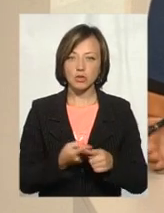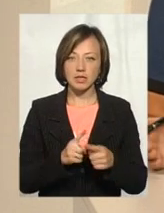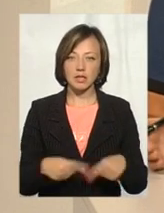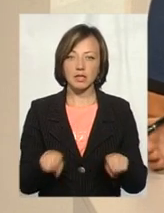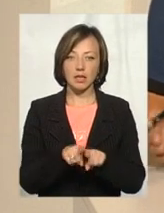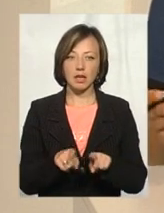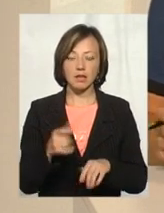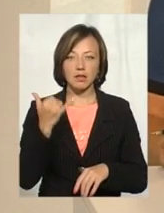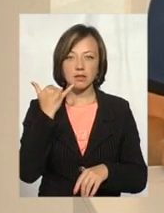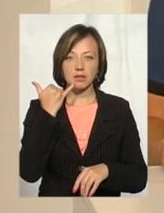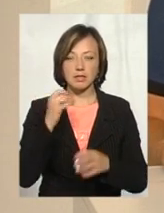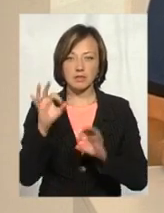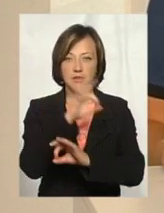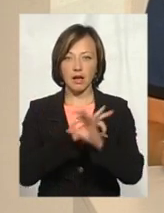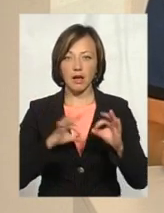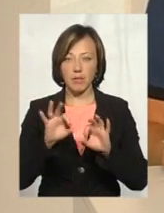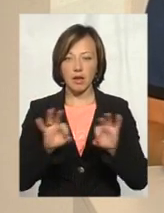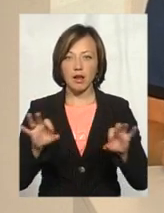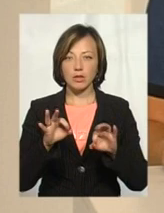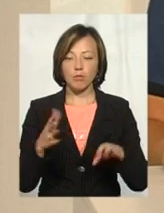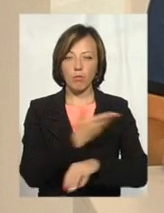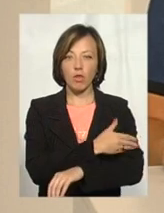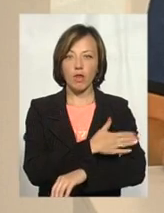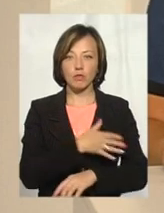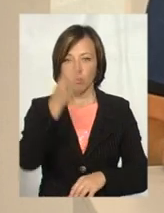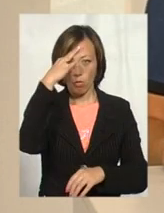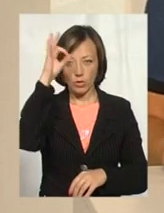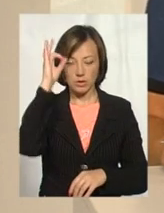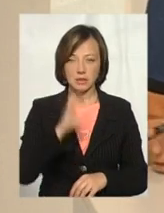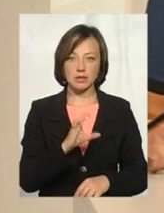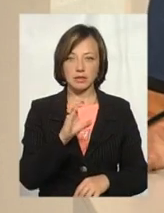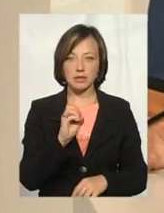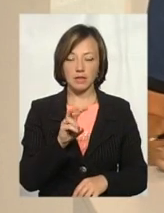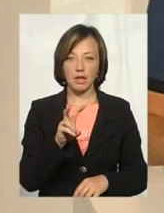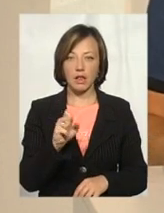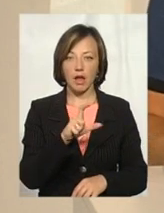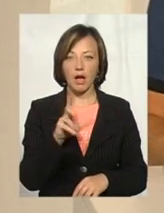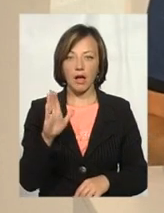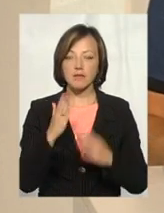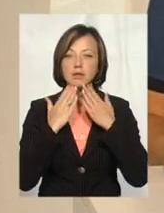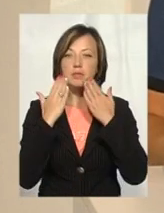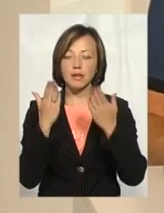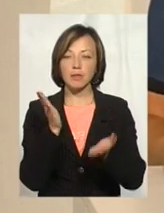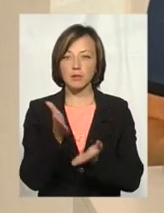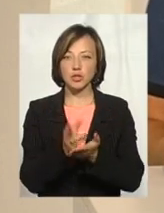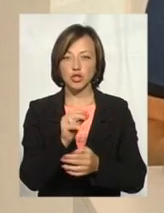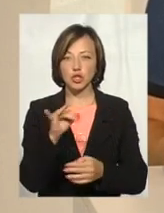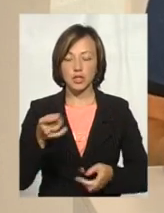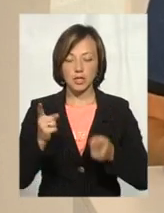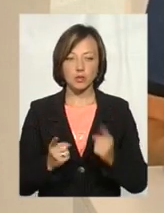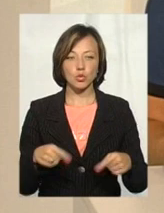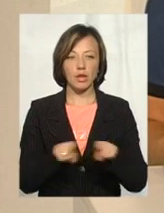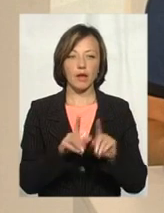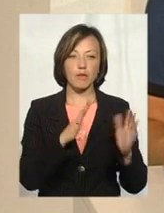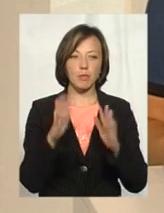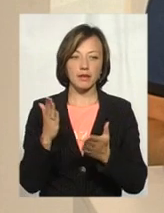В нас зараз на скайп-зв'язку речник полтавської поліції Юрій Силаєв, і ми в нього запитаємо напряму, чи дійсно є такі